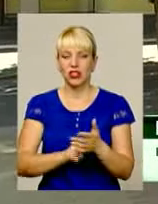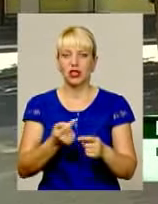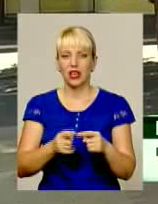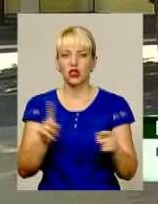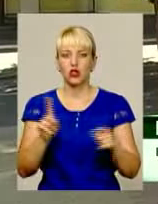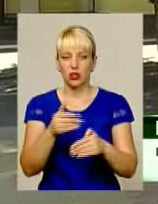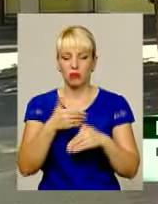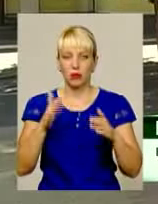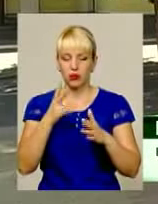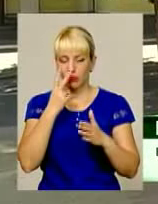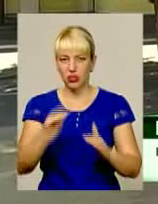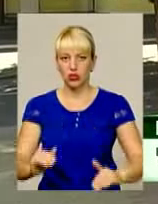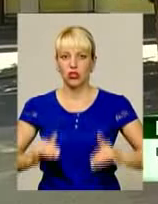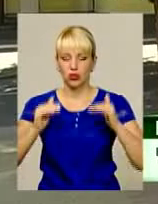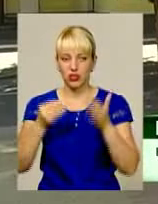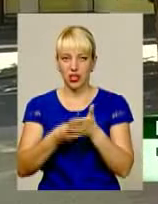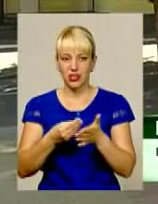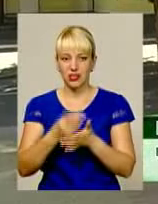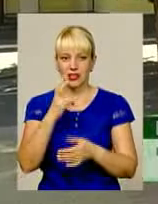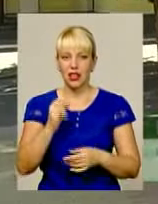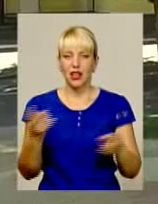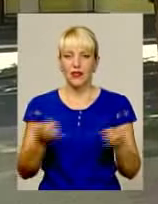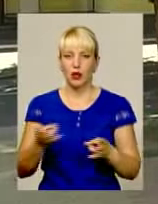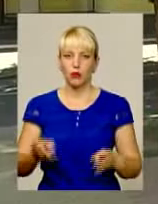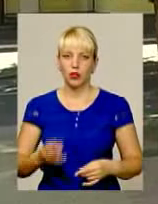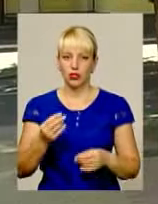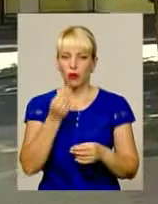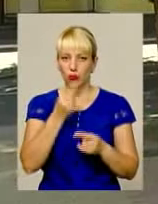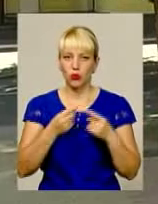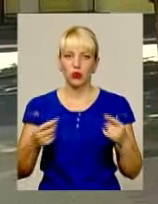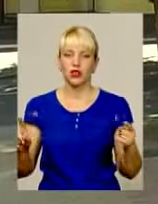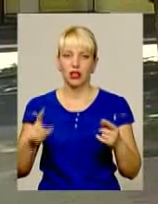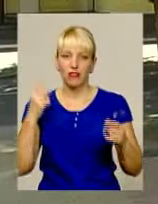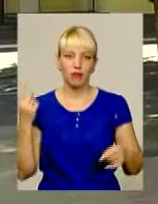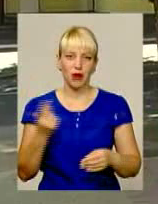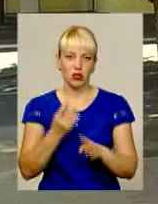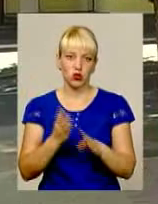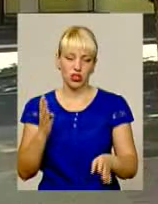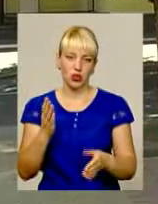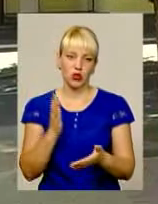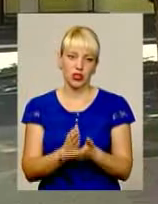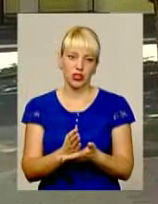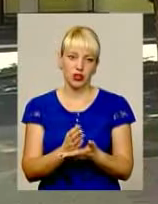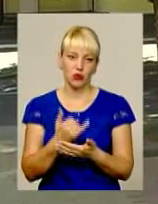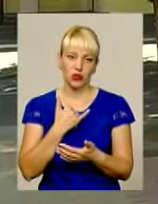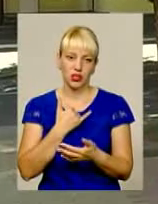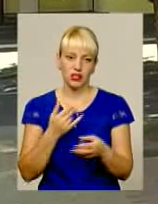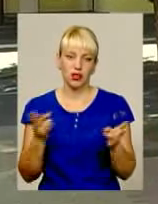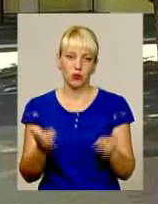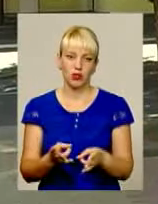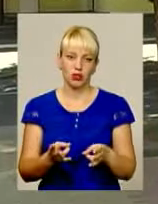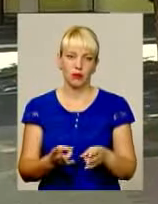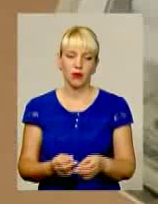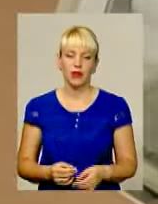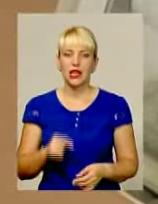будемо бачити зростання цін і на ті необхідні продукти, які в першу чергу є для нас самими необхідними,